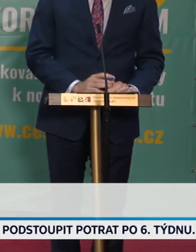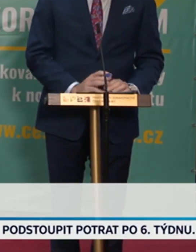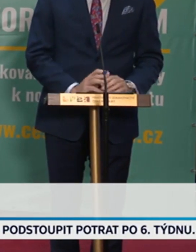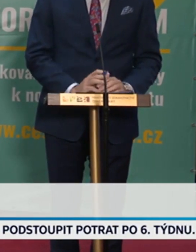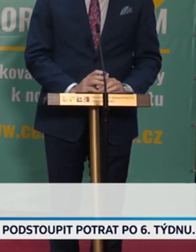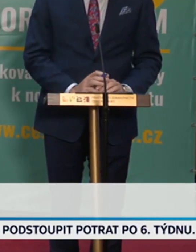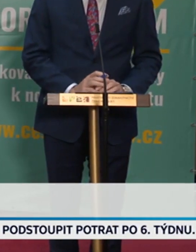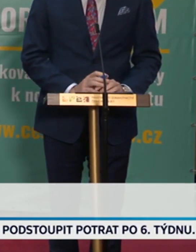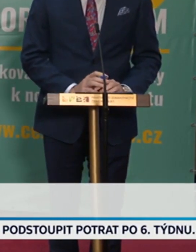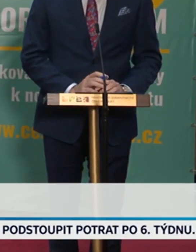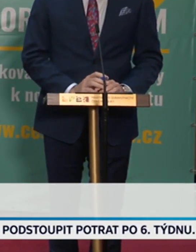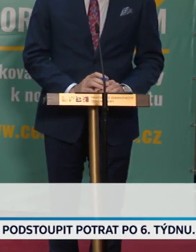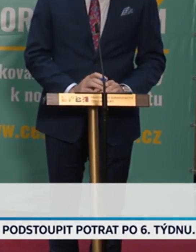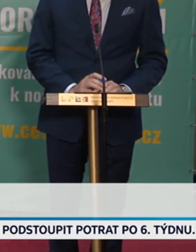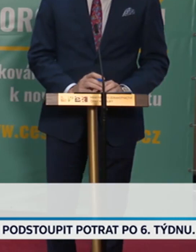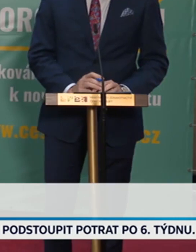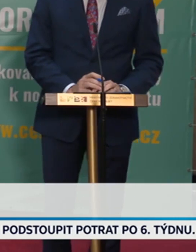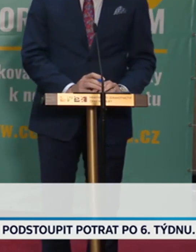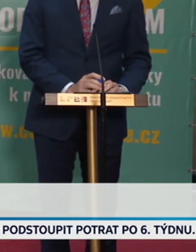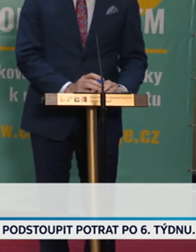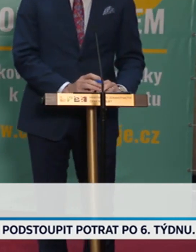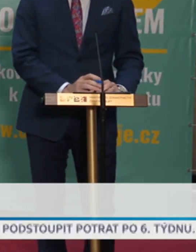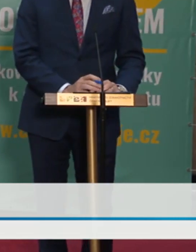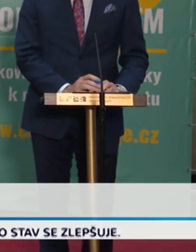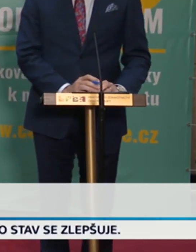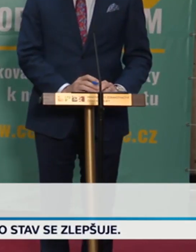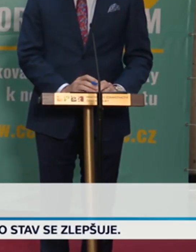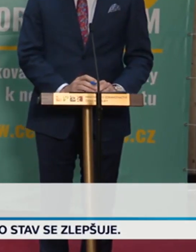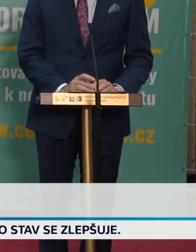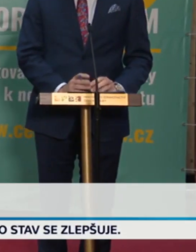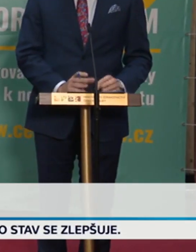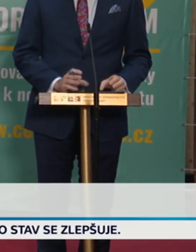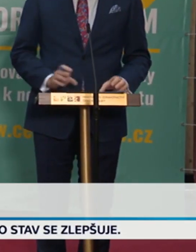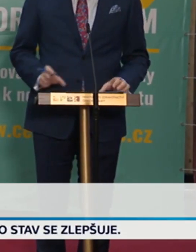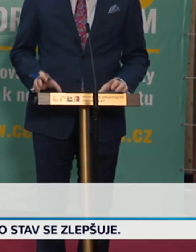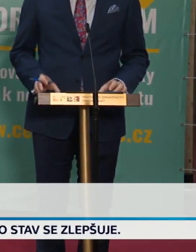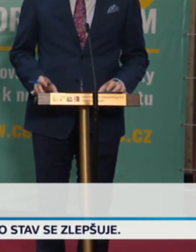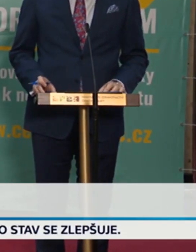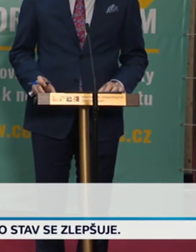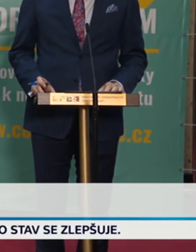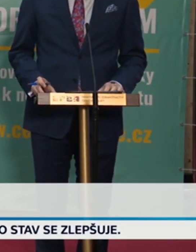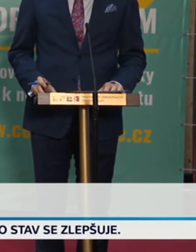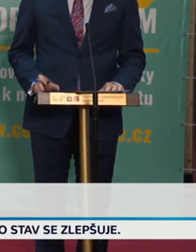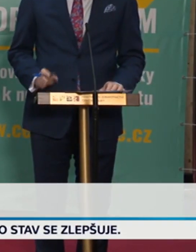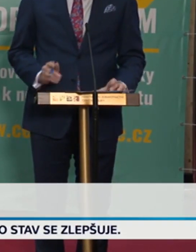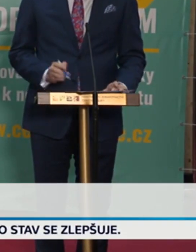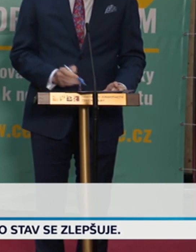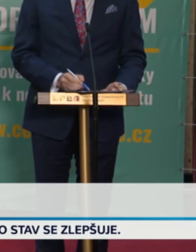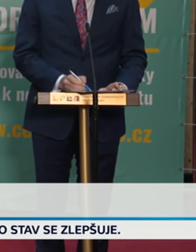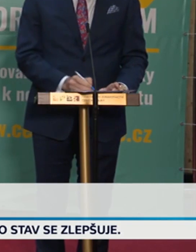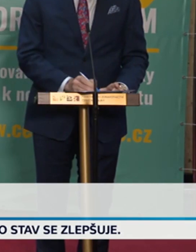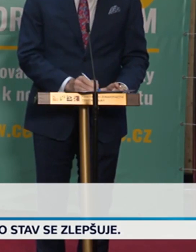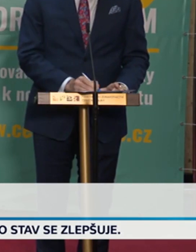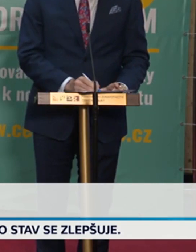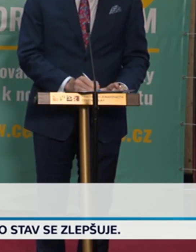zdravotnictví Adam Vojtěch. Dobrý den. Který pronese úvodní slovo, pak přijde na řadu paní hlavní hygienička